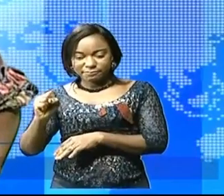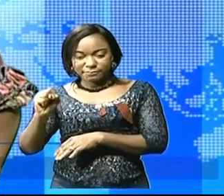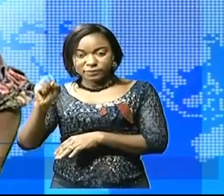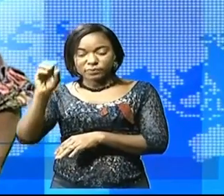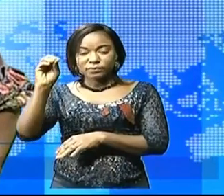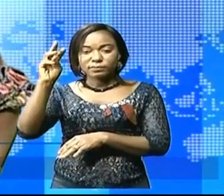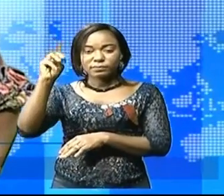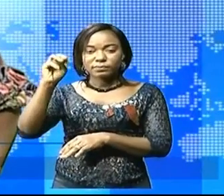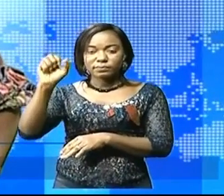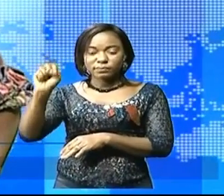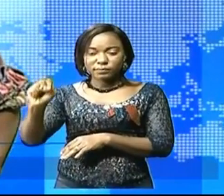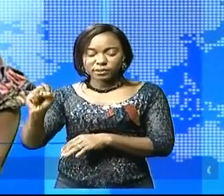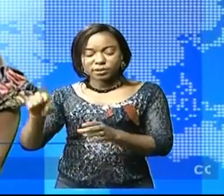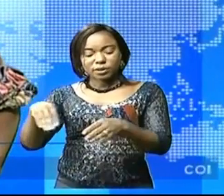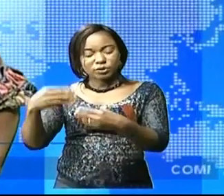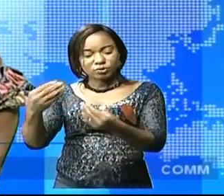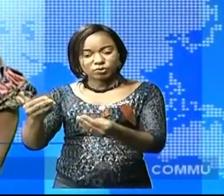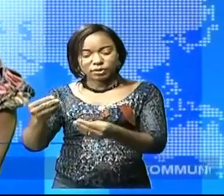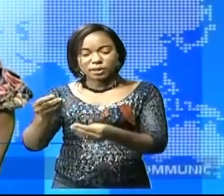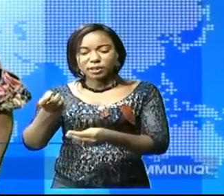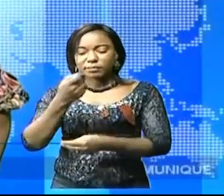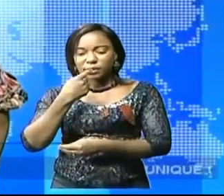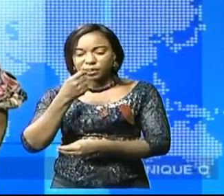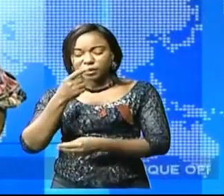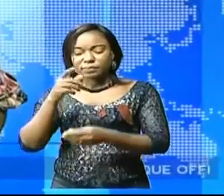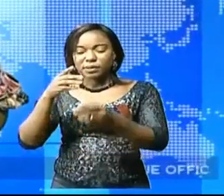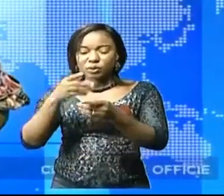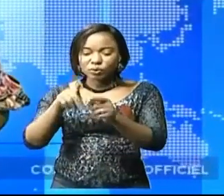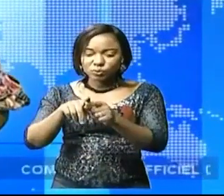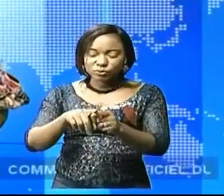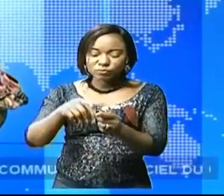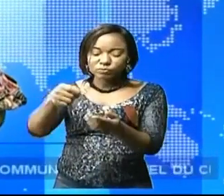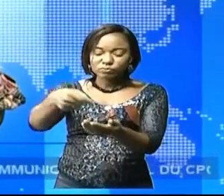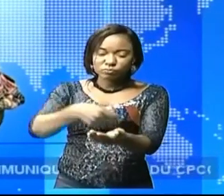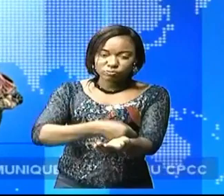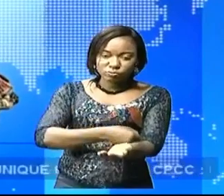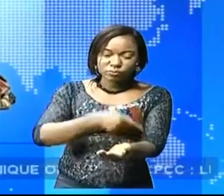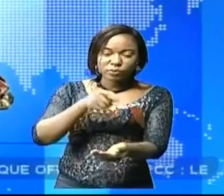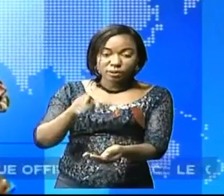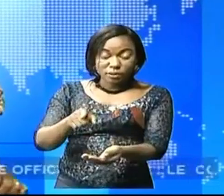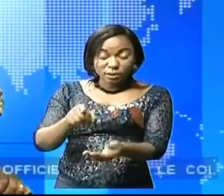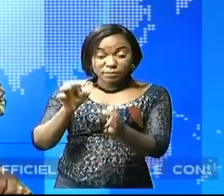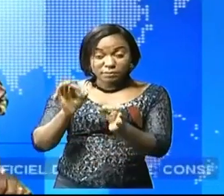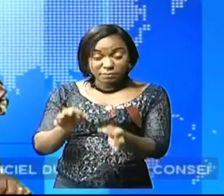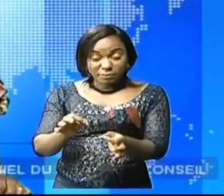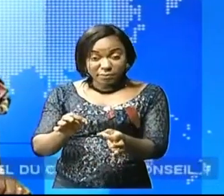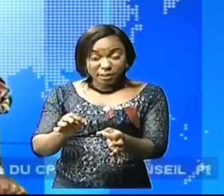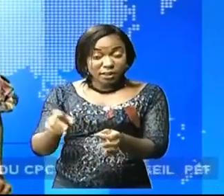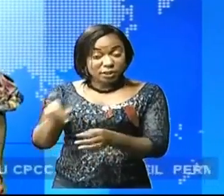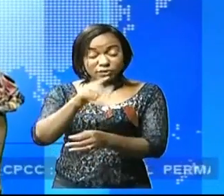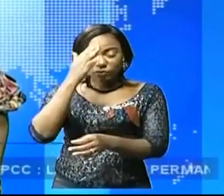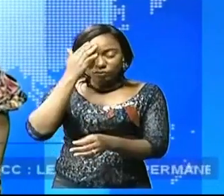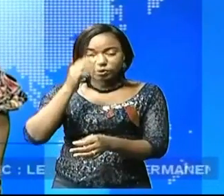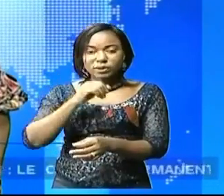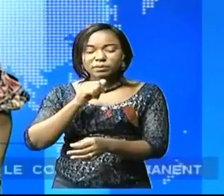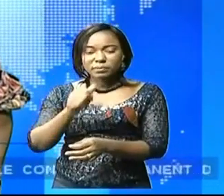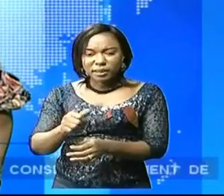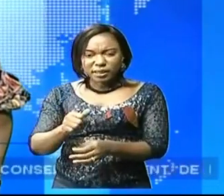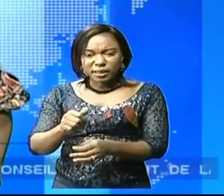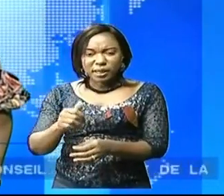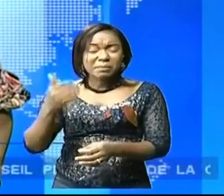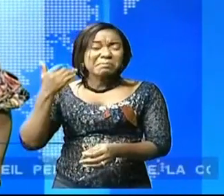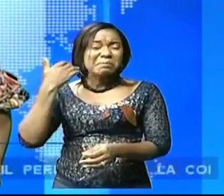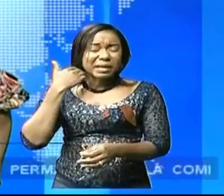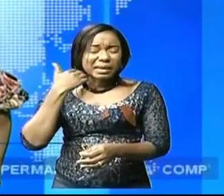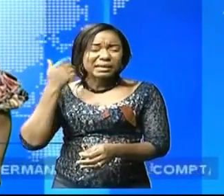médicaments et des intrants pour la transfusion. Si vous ne le savez pas, une épidémie sévit depuis un temps dans ces secteurs de Moukedi